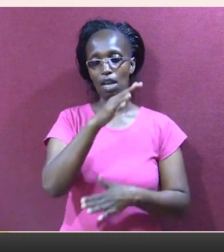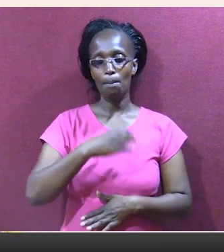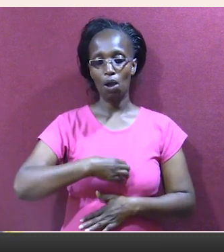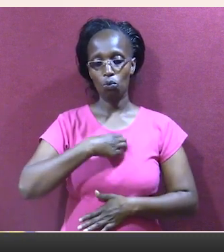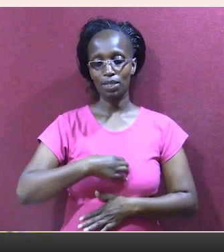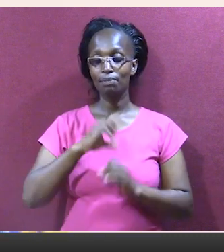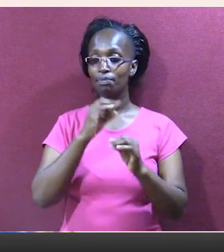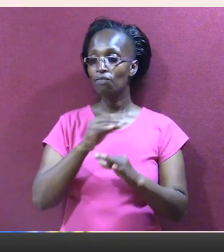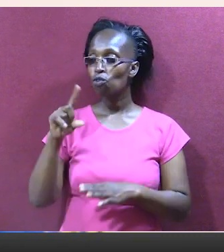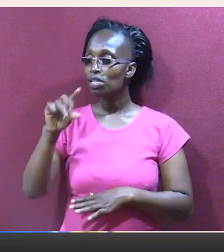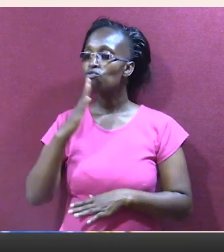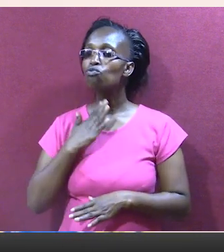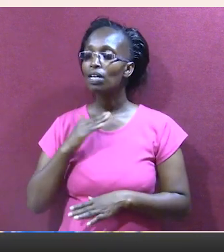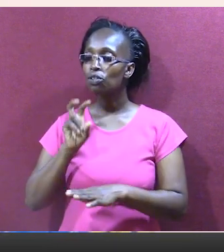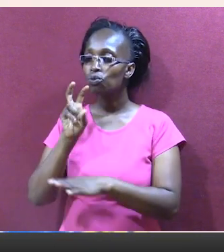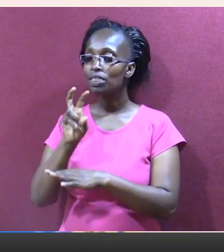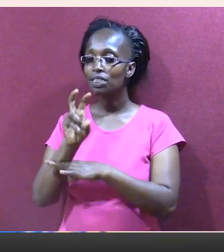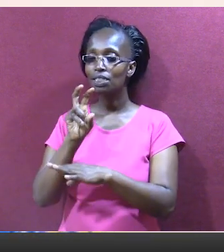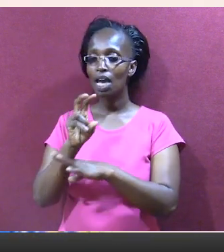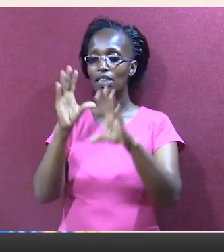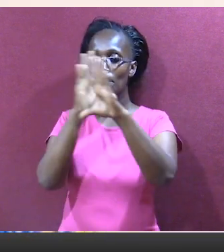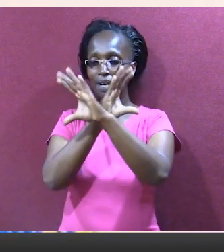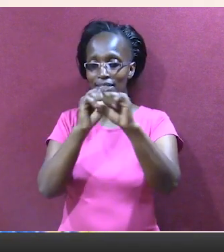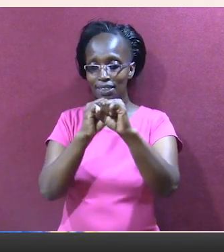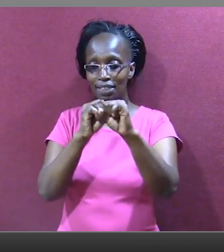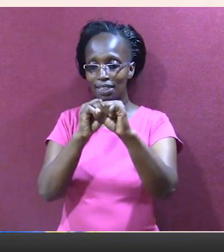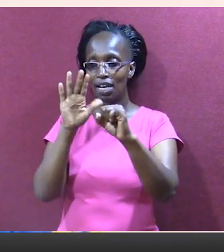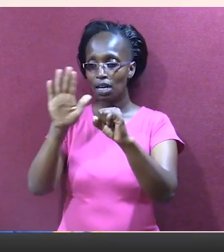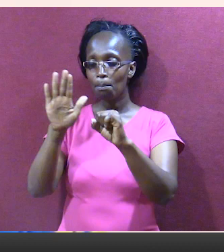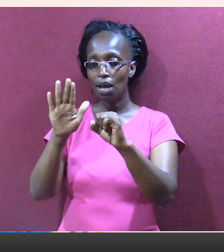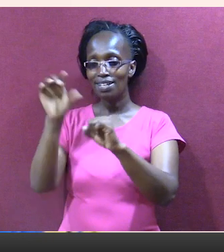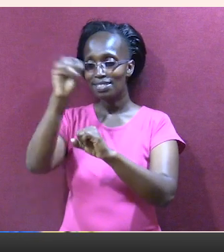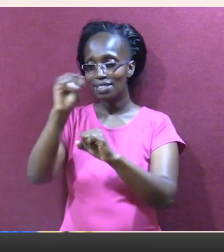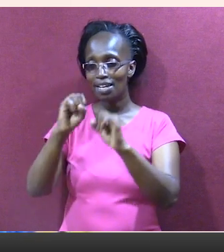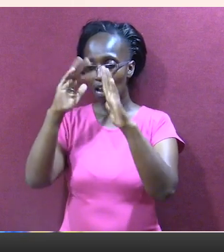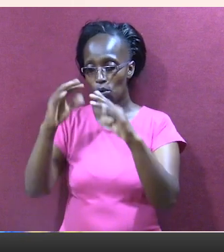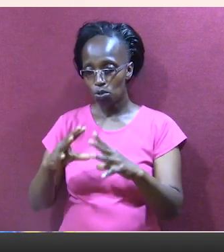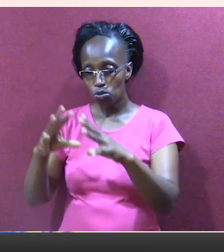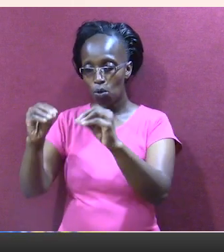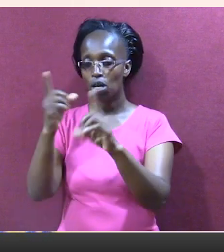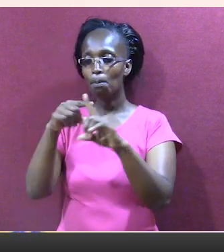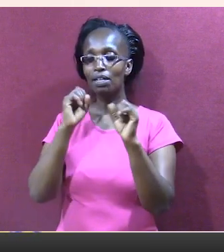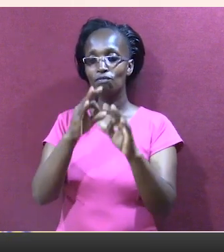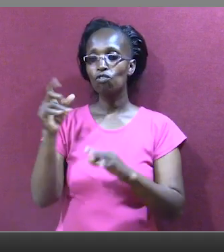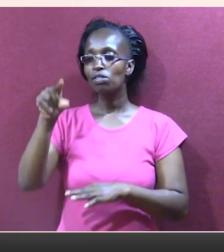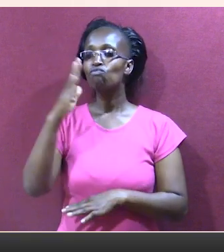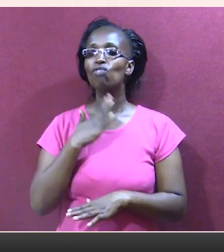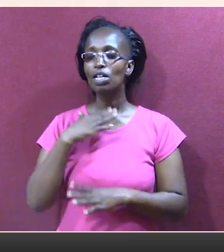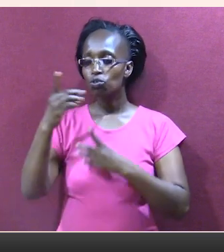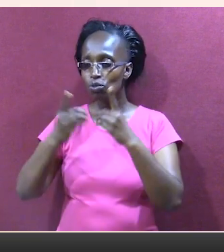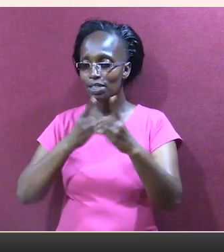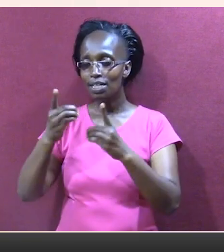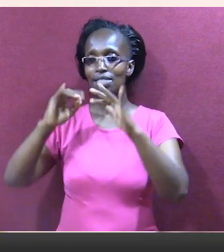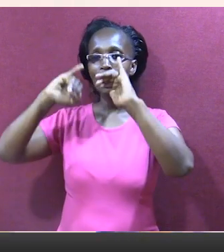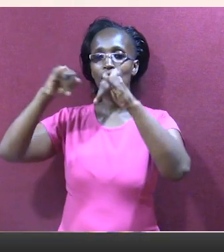if you want to go and see Mr. President as a personal friend in the state house, go But if you want to go and talk